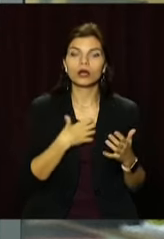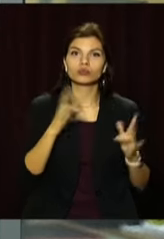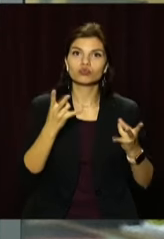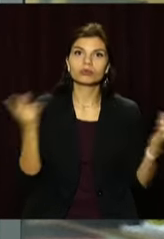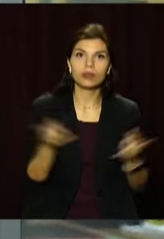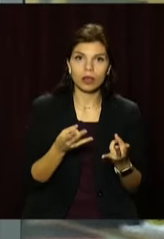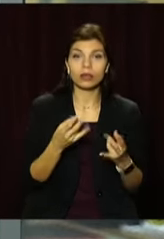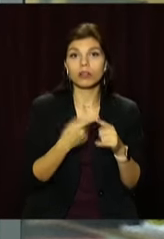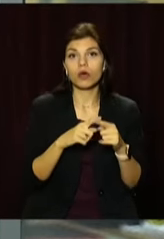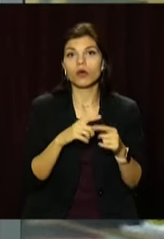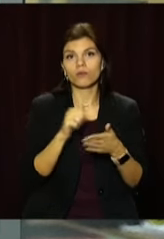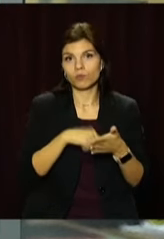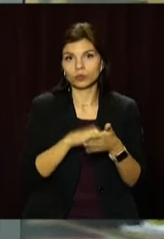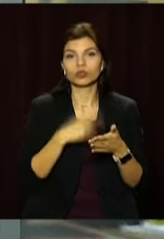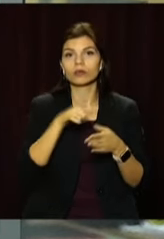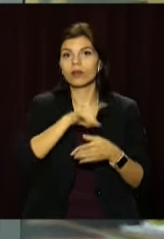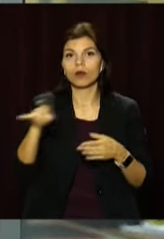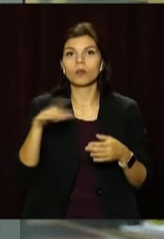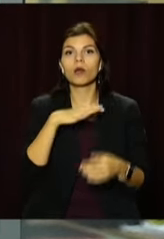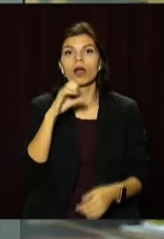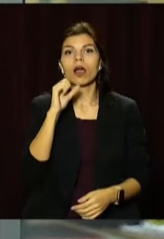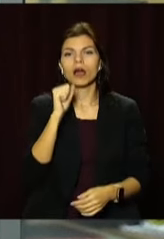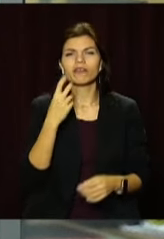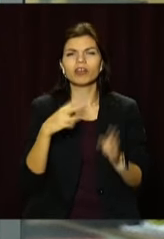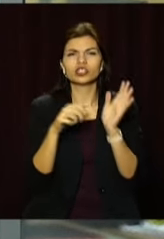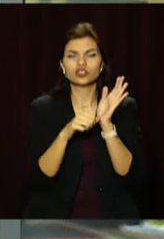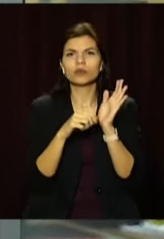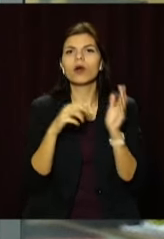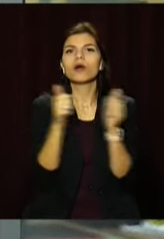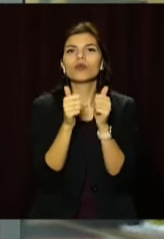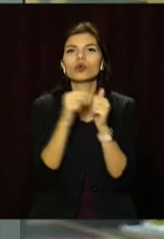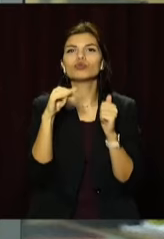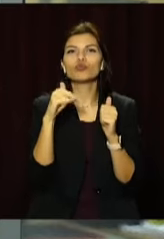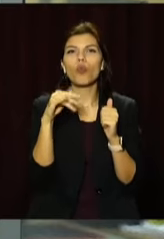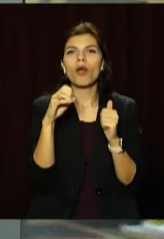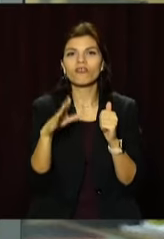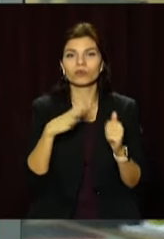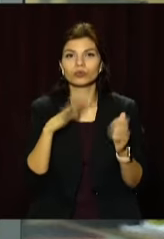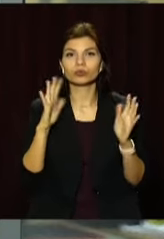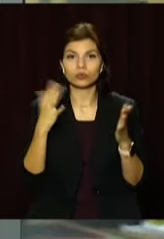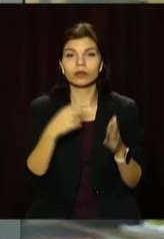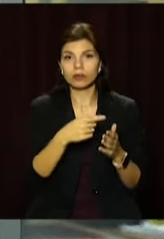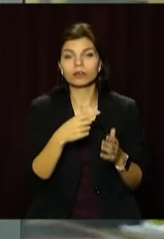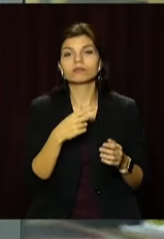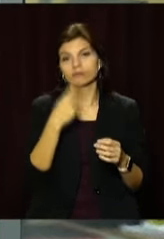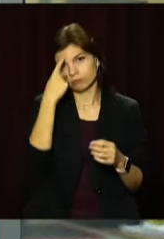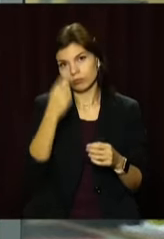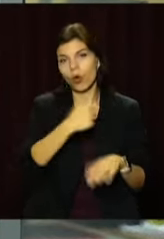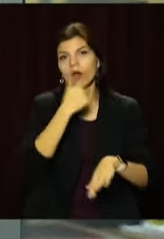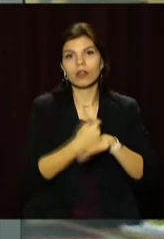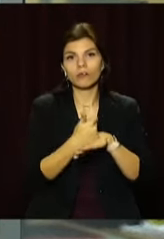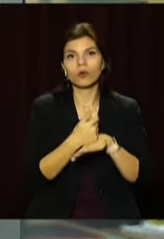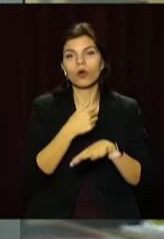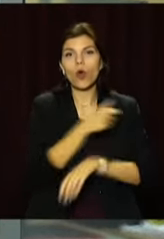Це основні причини катастрофи літака Ан-26 поблизу Чугуєва. Його звучив віце-прем'єр-міністр голова